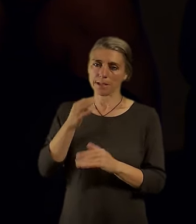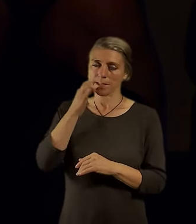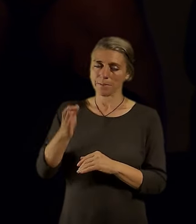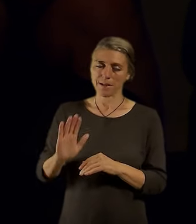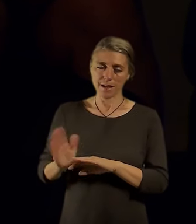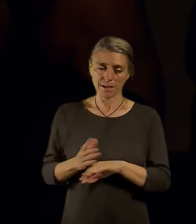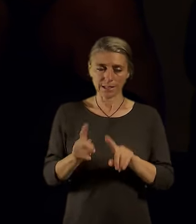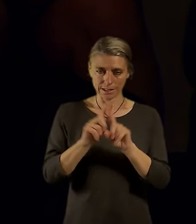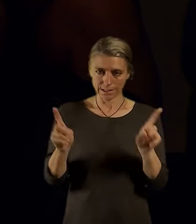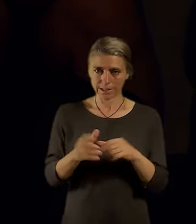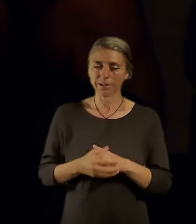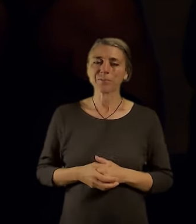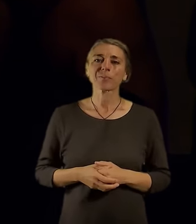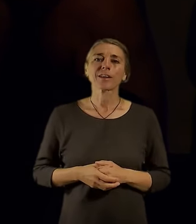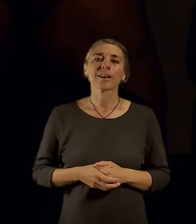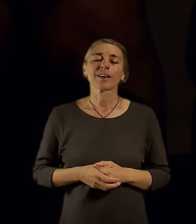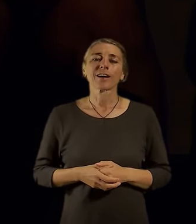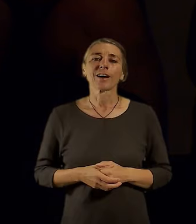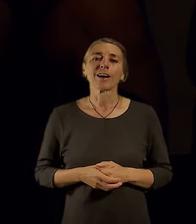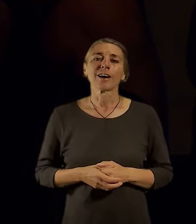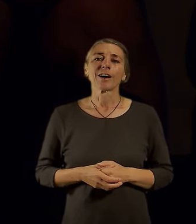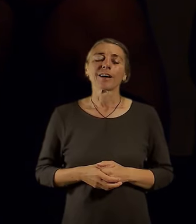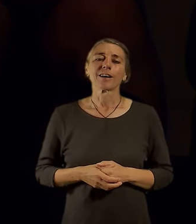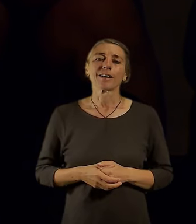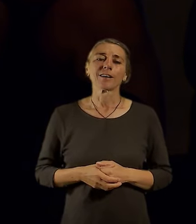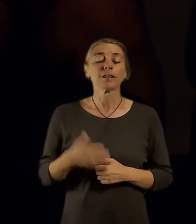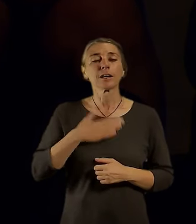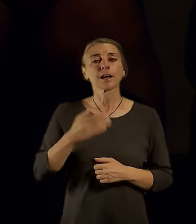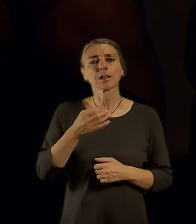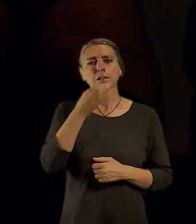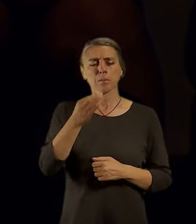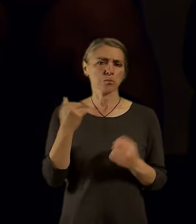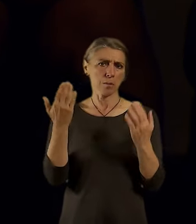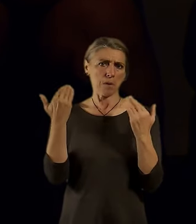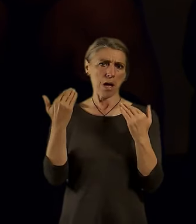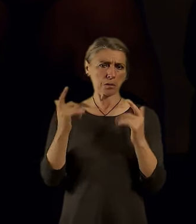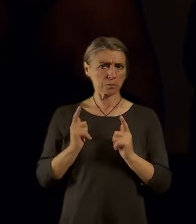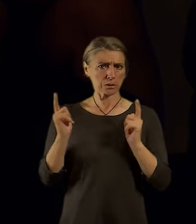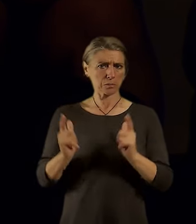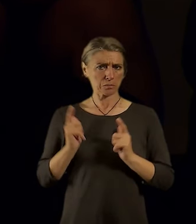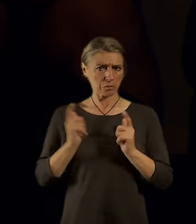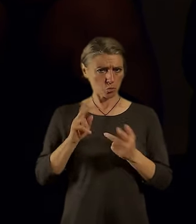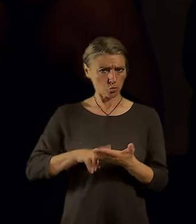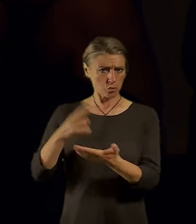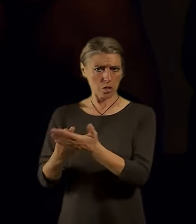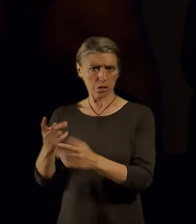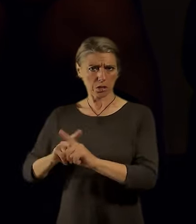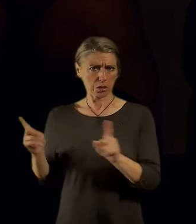Jestli nestojí za to třeba proměnit zeleň na něco, co Praha potřebuje více, na